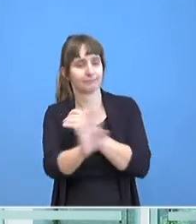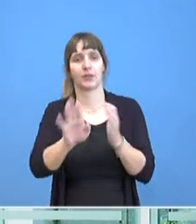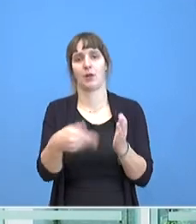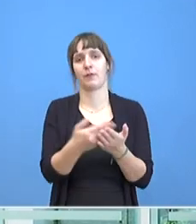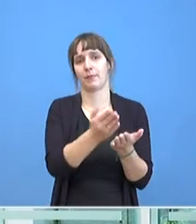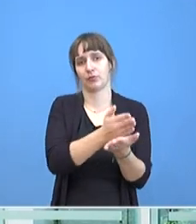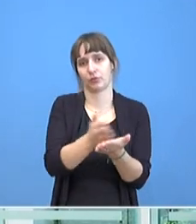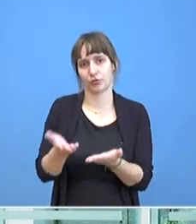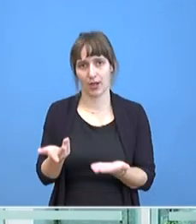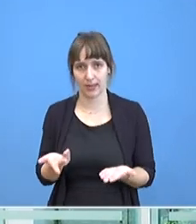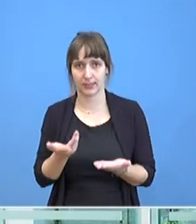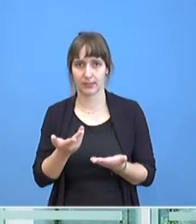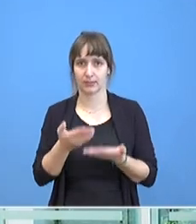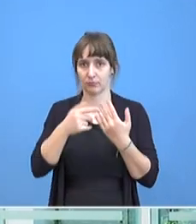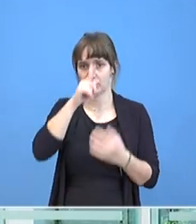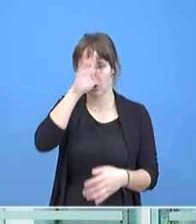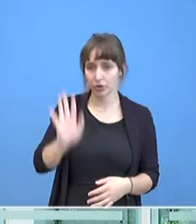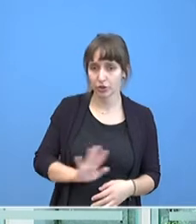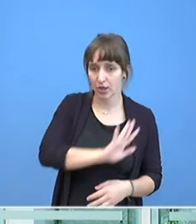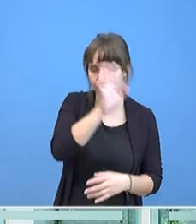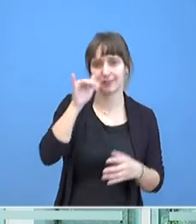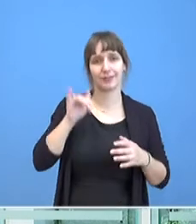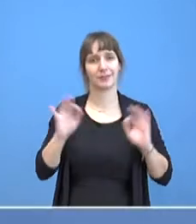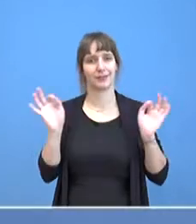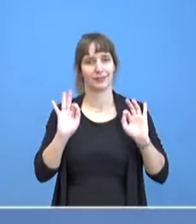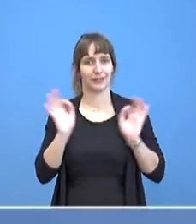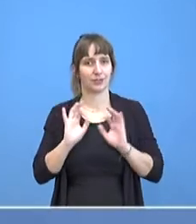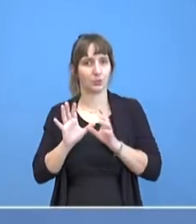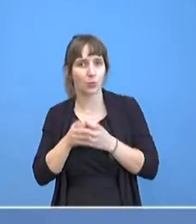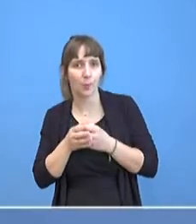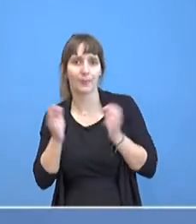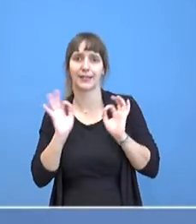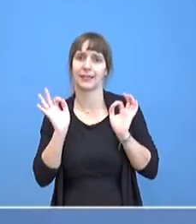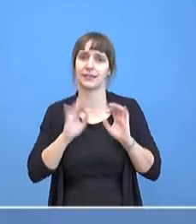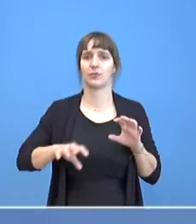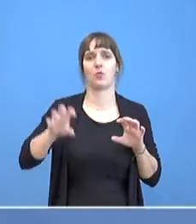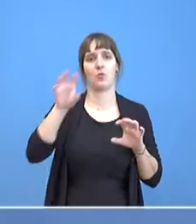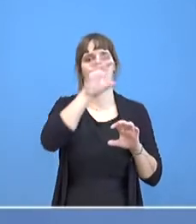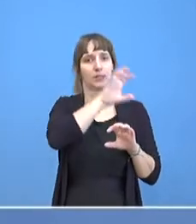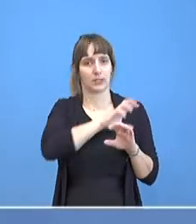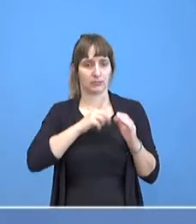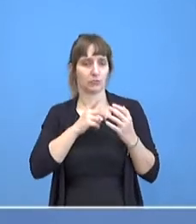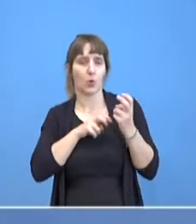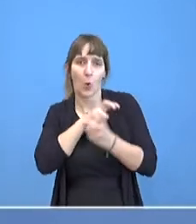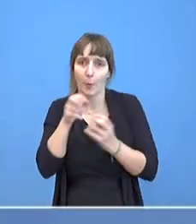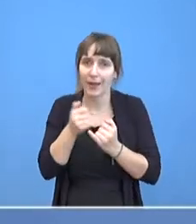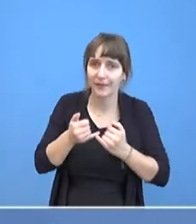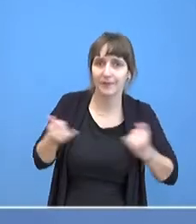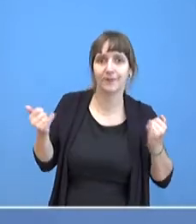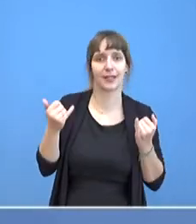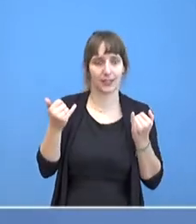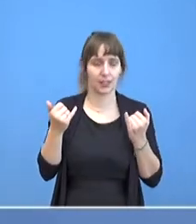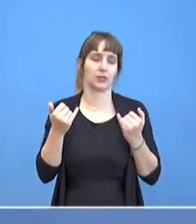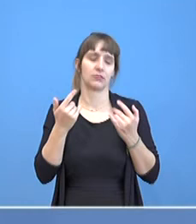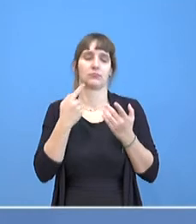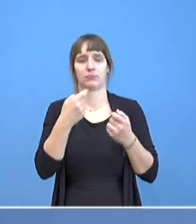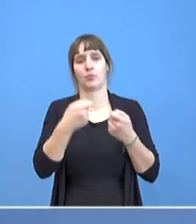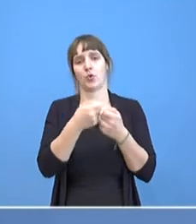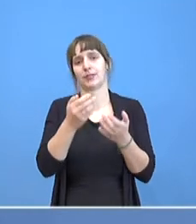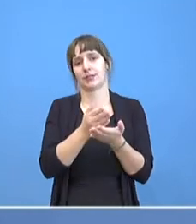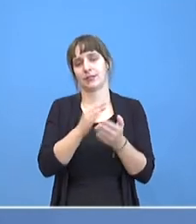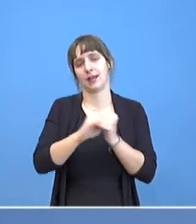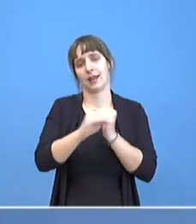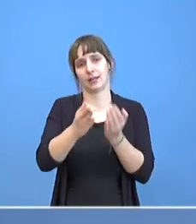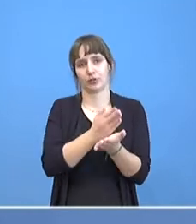Risikogruppen hinsichtlich von Quarantäneregelungen beispielsweise umgehen. Es gibt da einen Beschluss des Chefs des